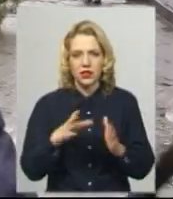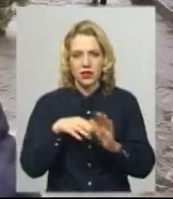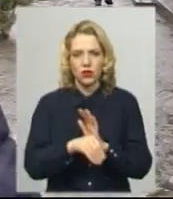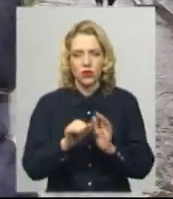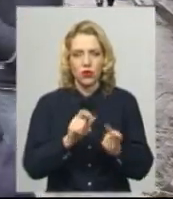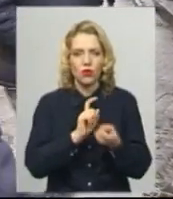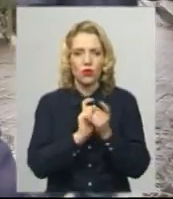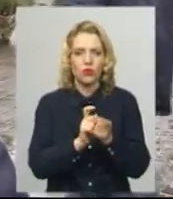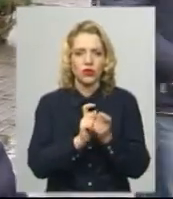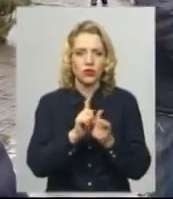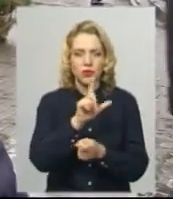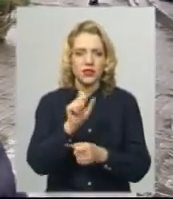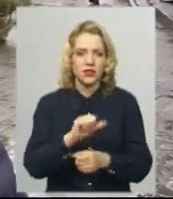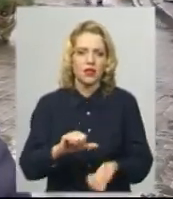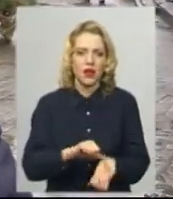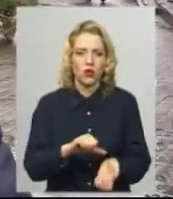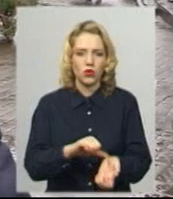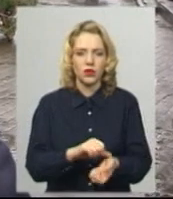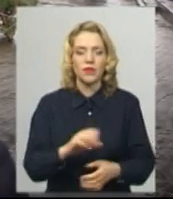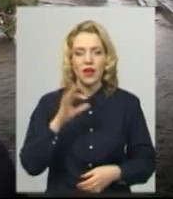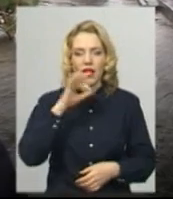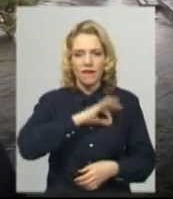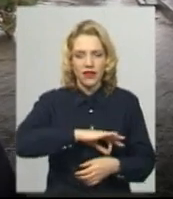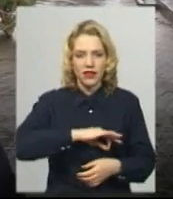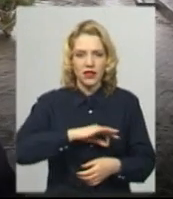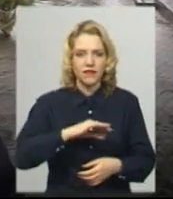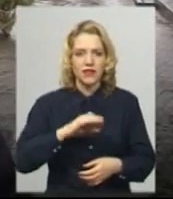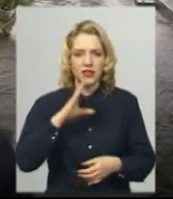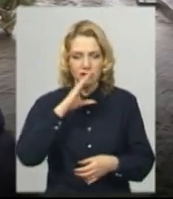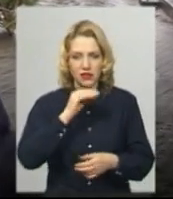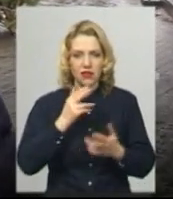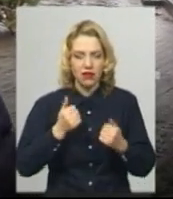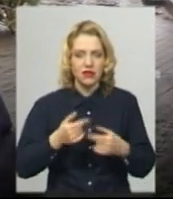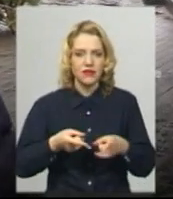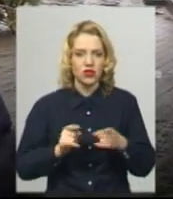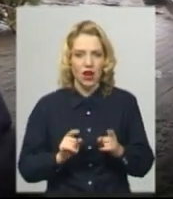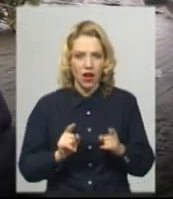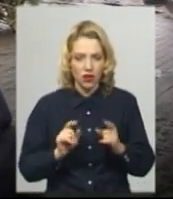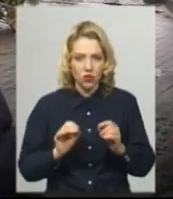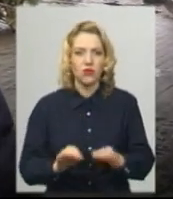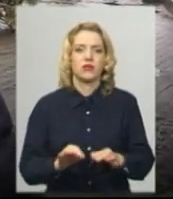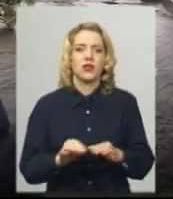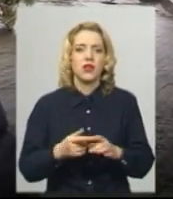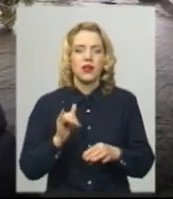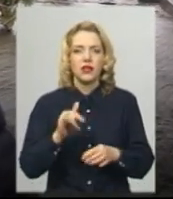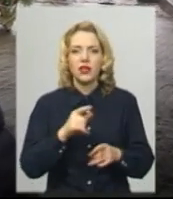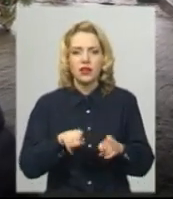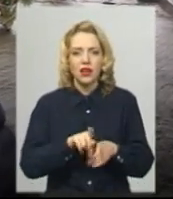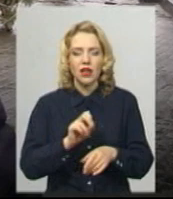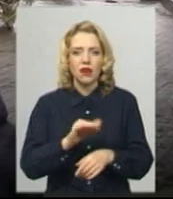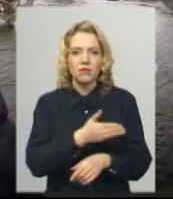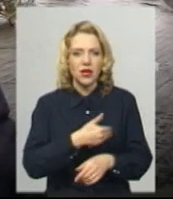боротьбі з торгівлею наркотиками. Ефективність, звичайно, можливо, не настільки ефективно, як ми собі хочемо,